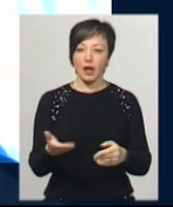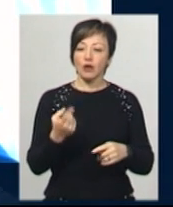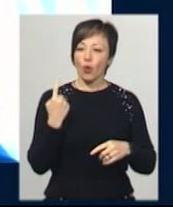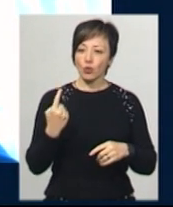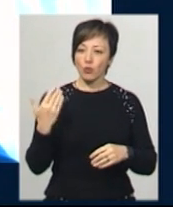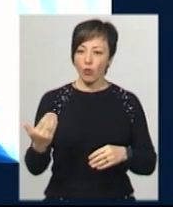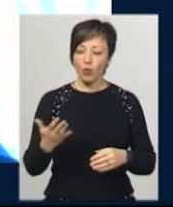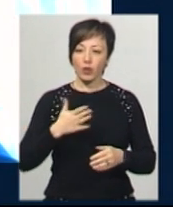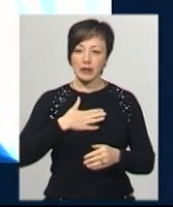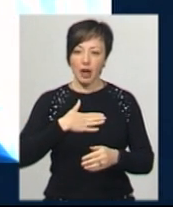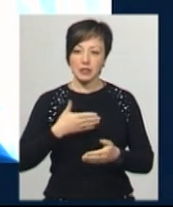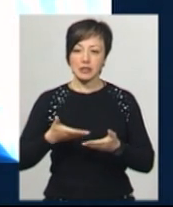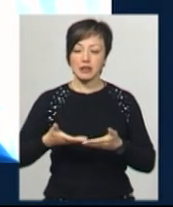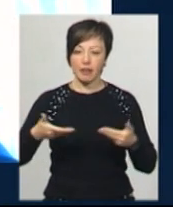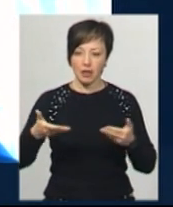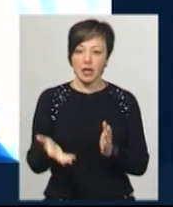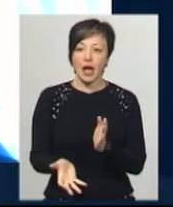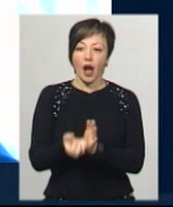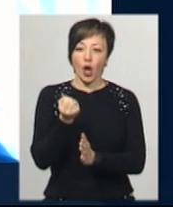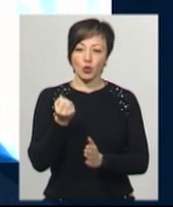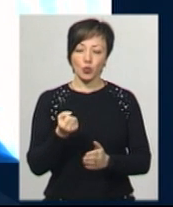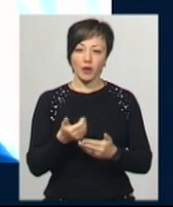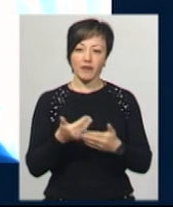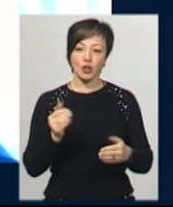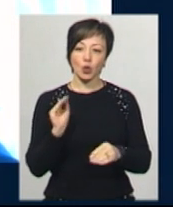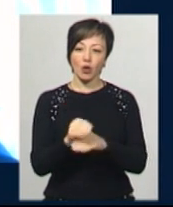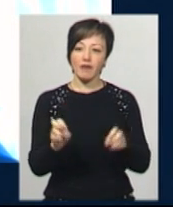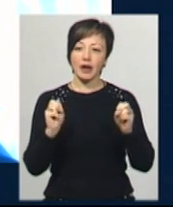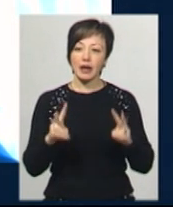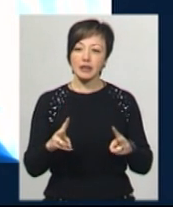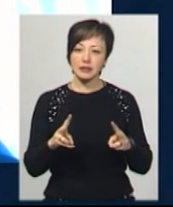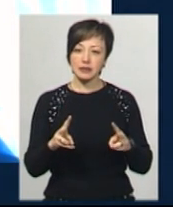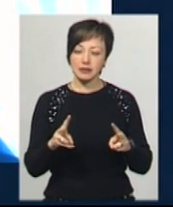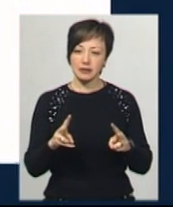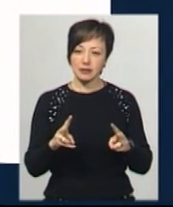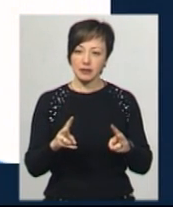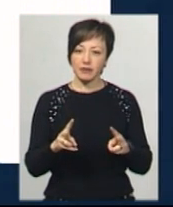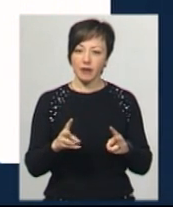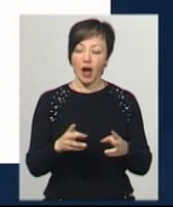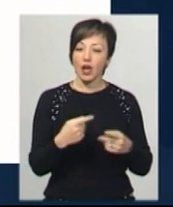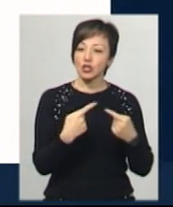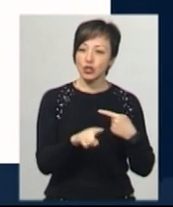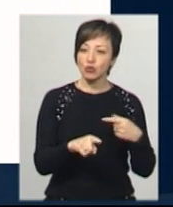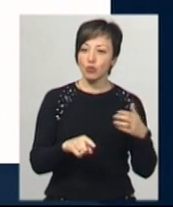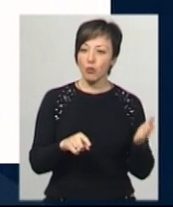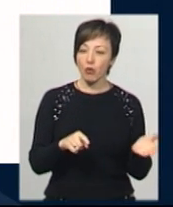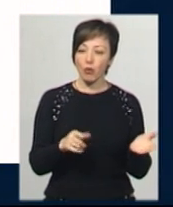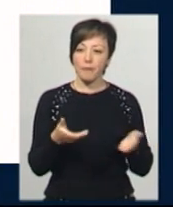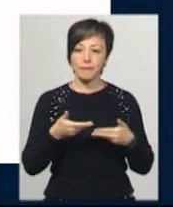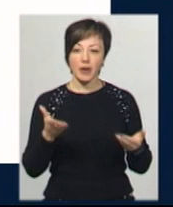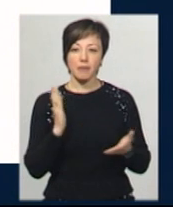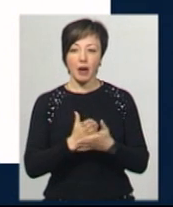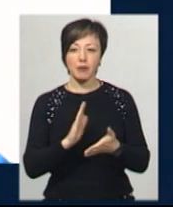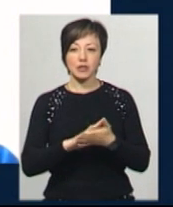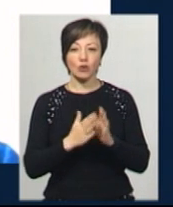нас рятує від, скажімо так, дорадкових ризиків, які несе в собі режим надзвичайного стану. З іншого боку, ми маємо